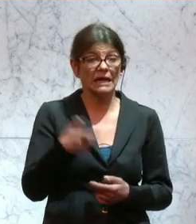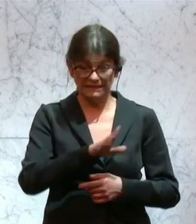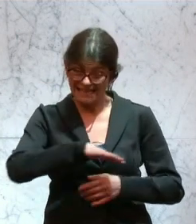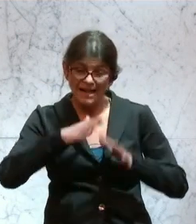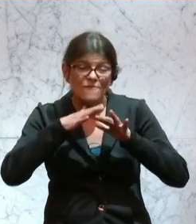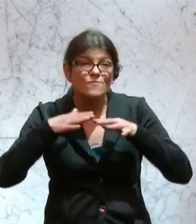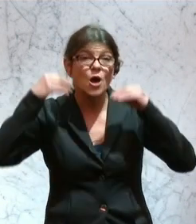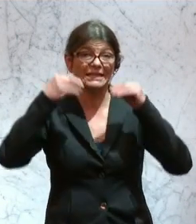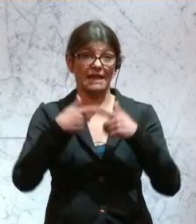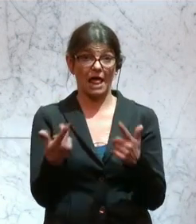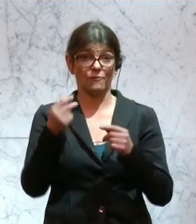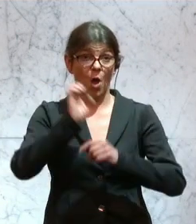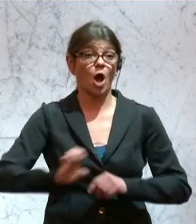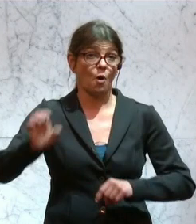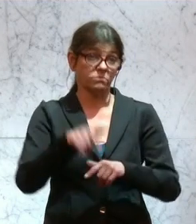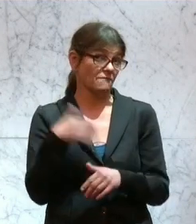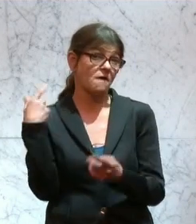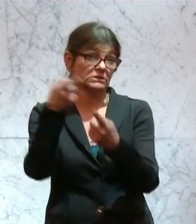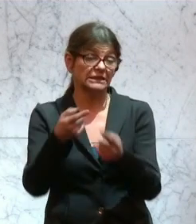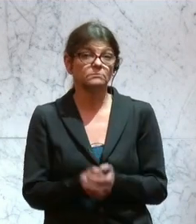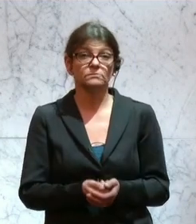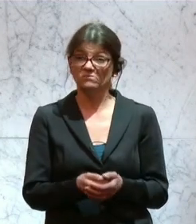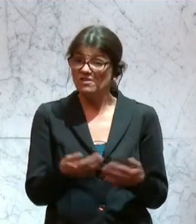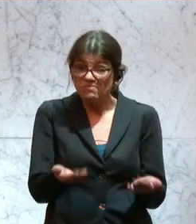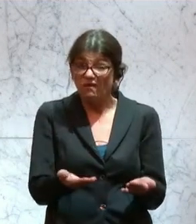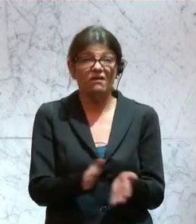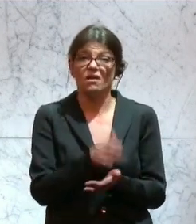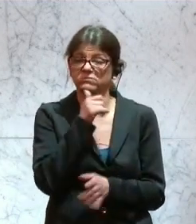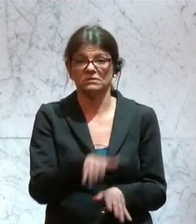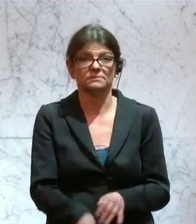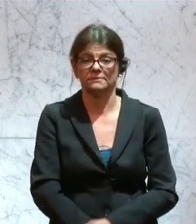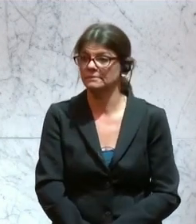kinderfreundlichste Land Europas werden. So wird es nicht gelingen.